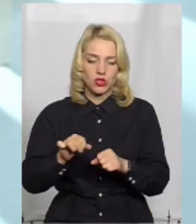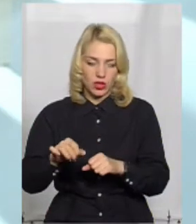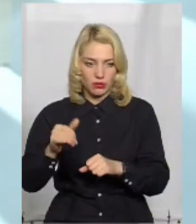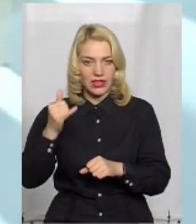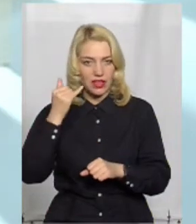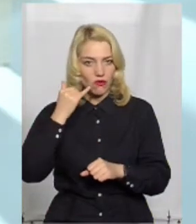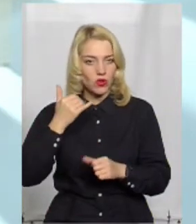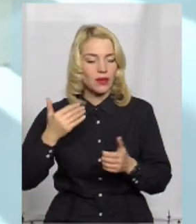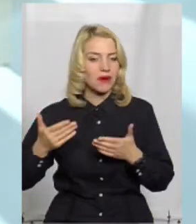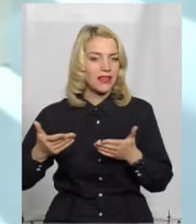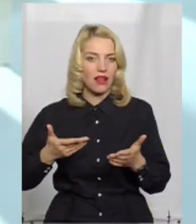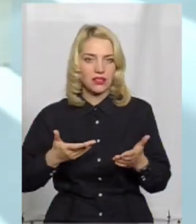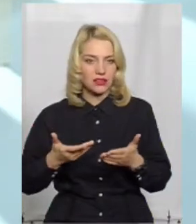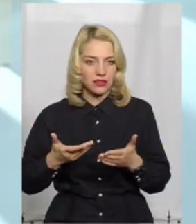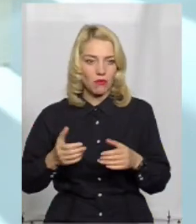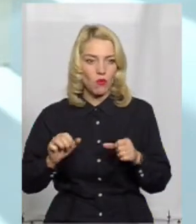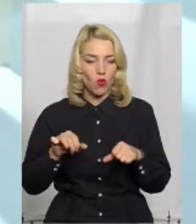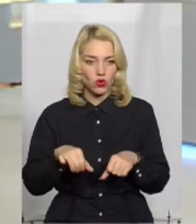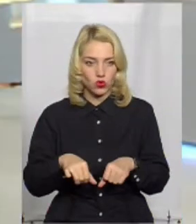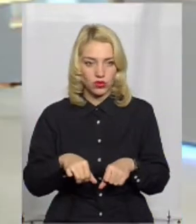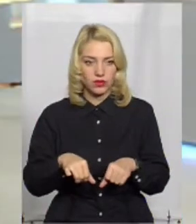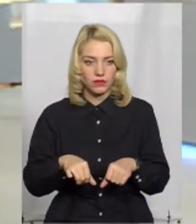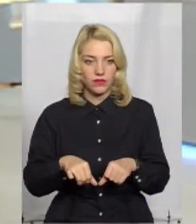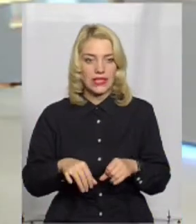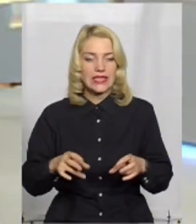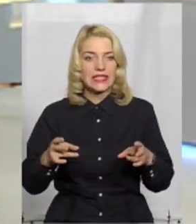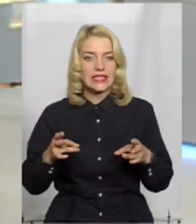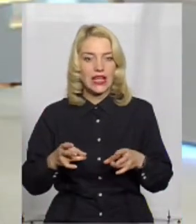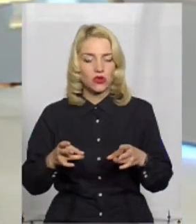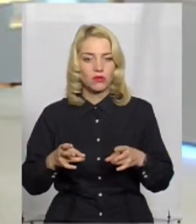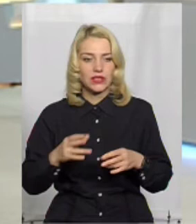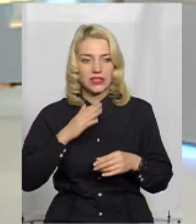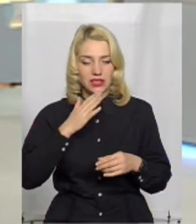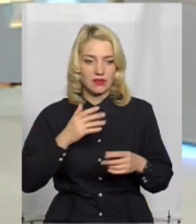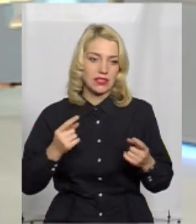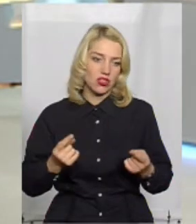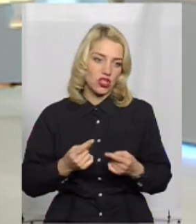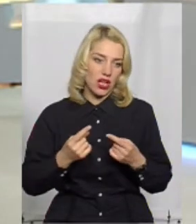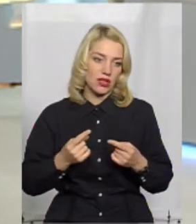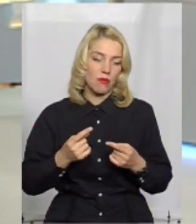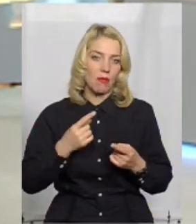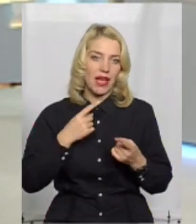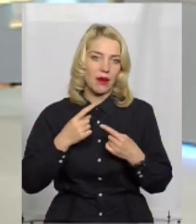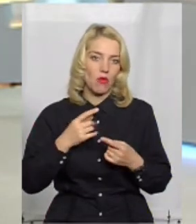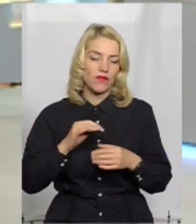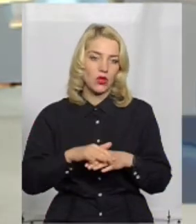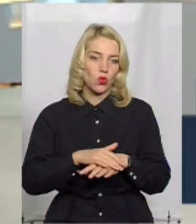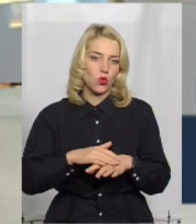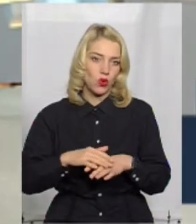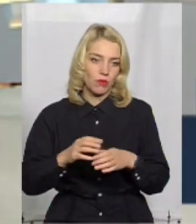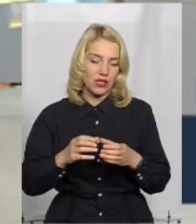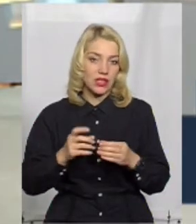які можуть знадобитися нашому спеціальному перемогнику в громаді. Тому що,